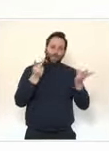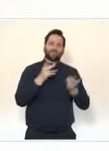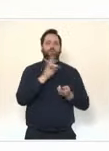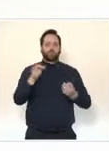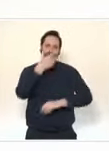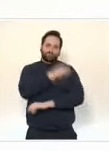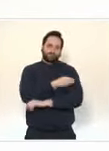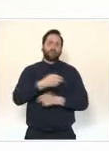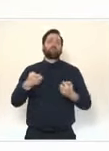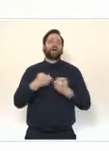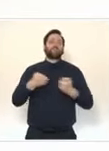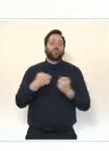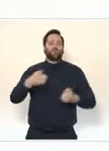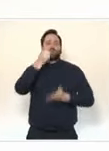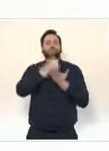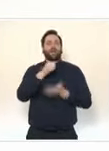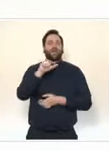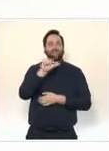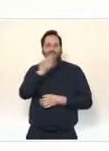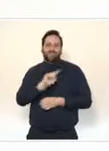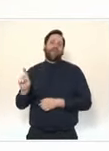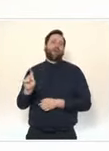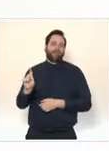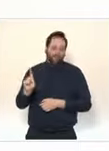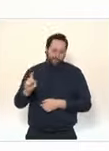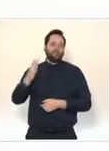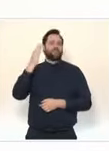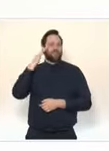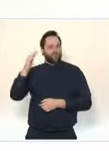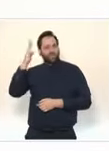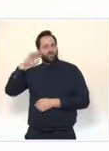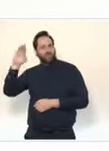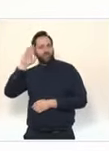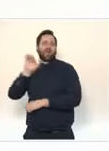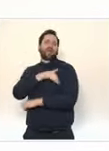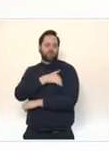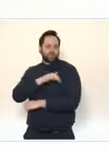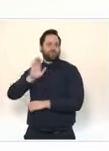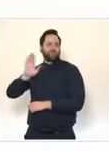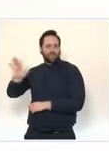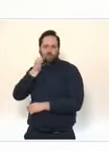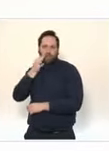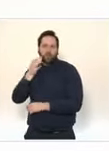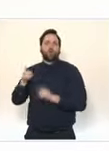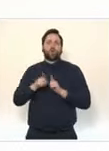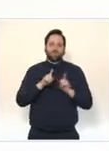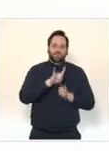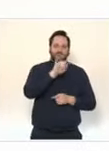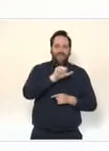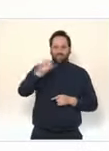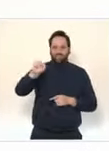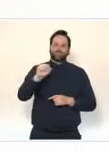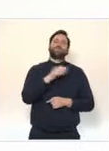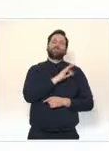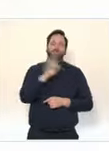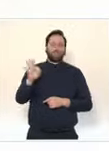dont l'Agence européenne du médicament et la Haute autorité de santé française ont encore réaffirmé récemment qu'il